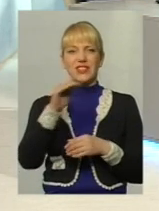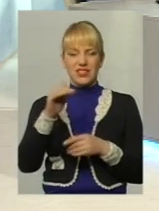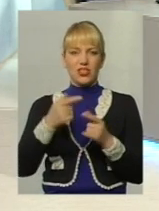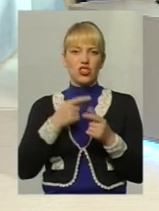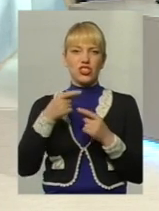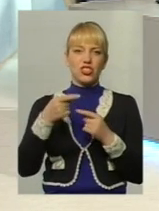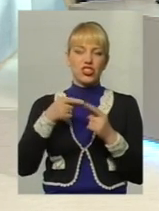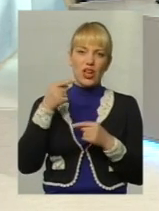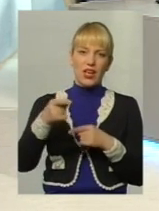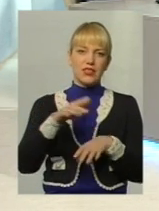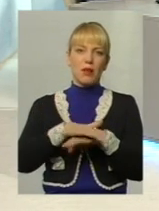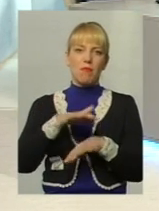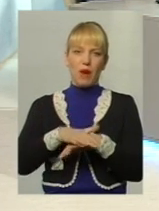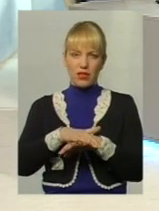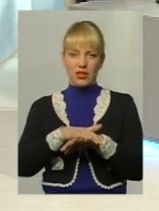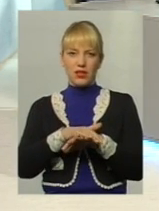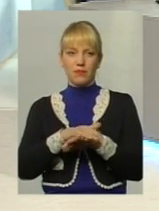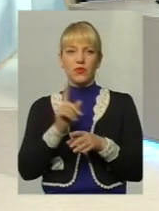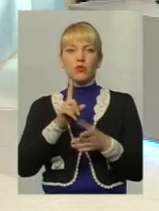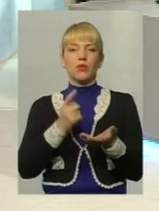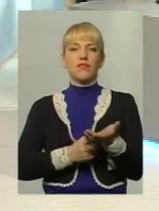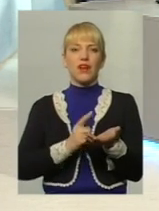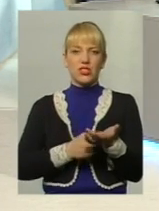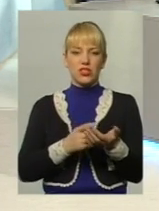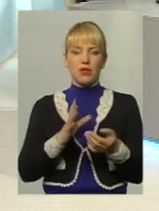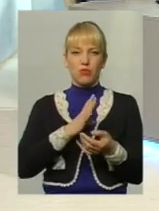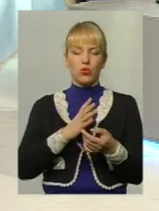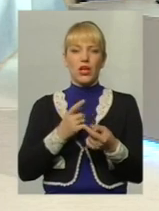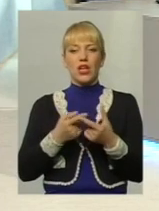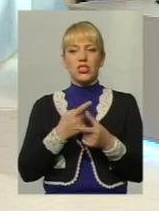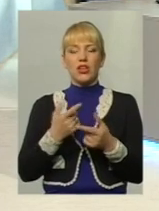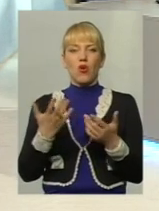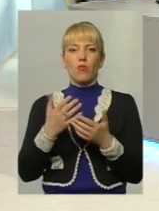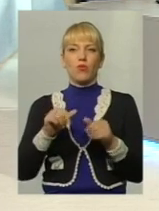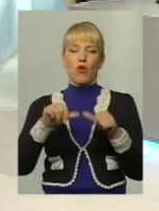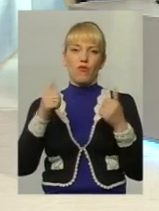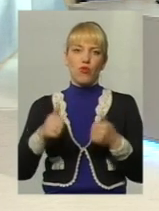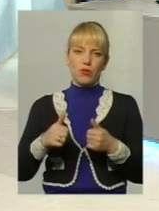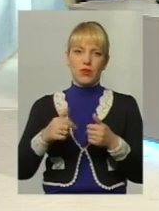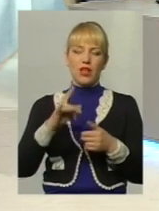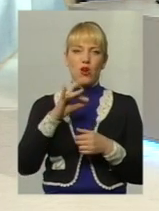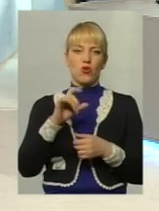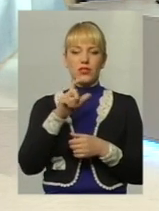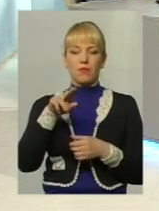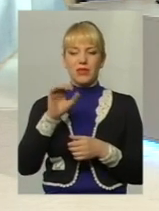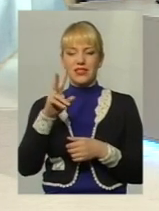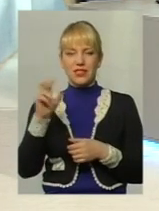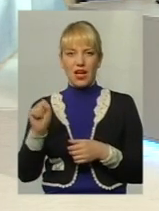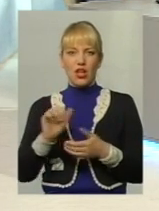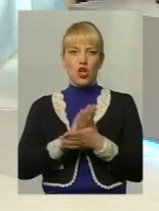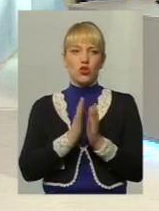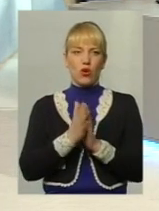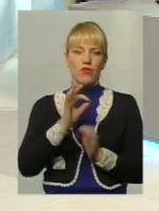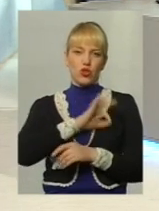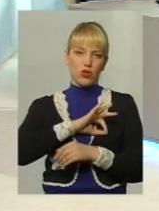банківську установу для підтвердження передачі таких коштів, або шляхом оформлення розписок, договорів у нотаріуса.